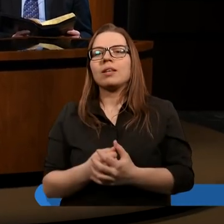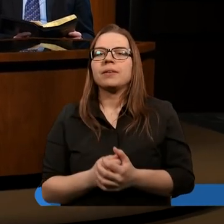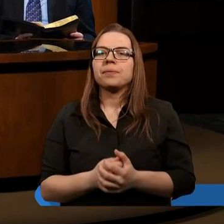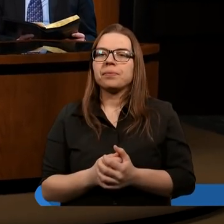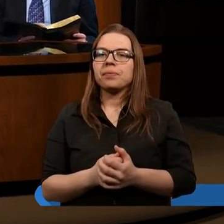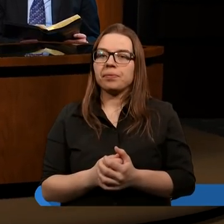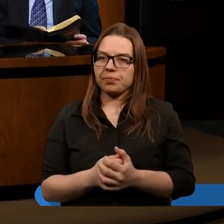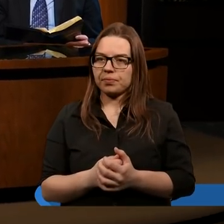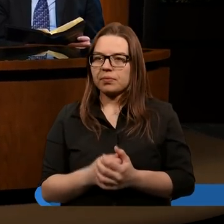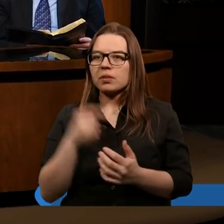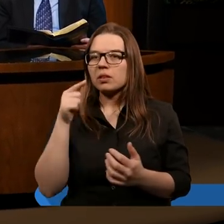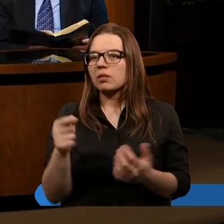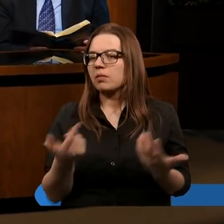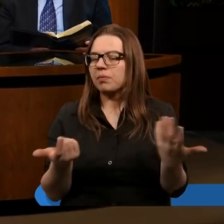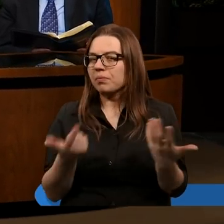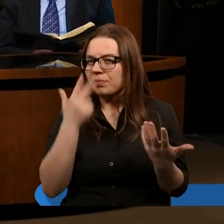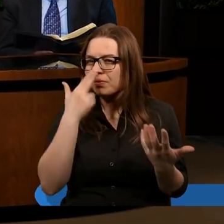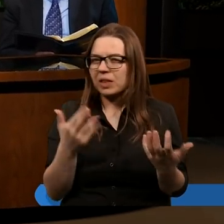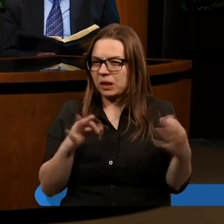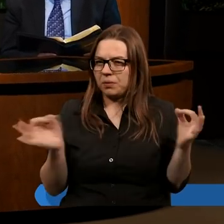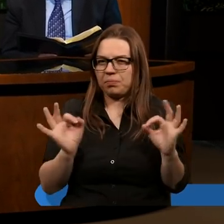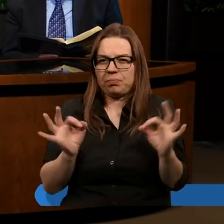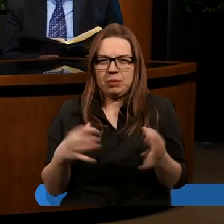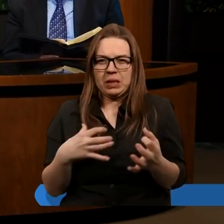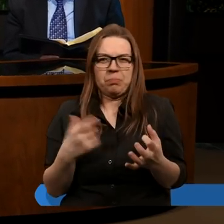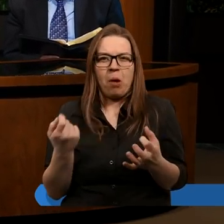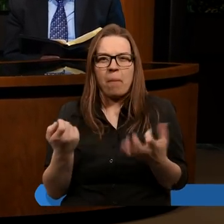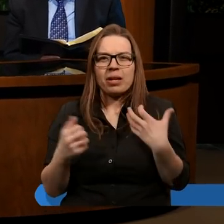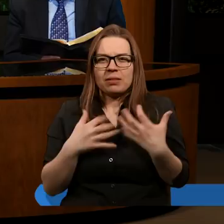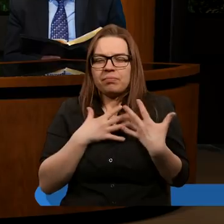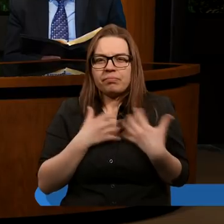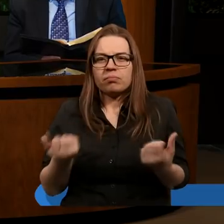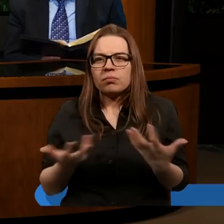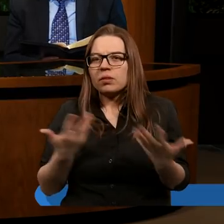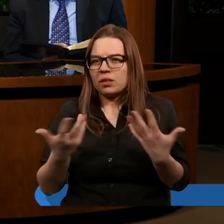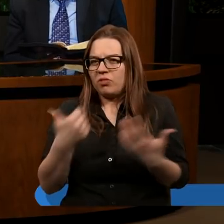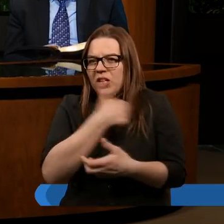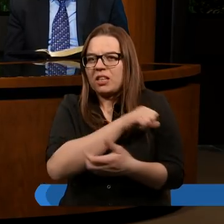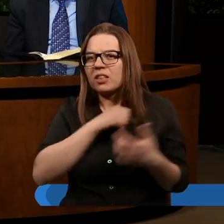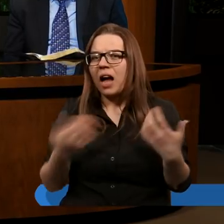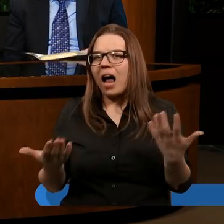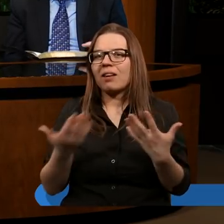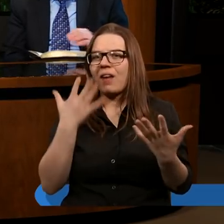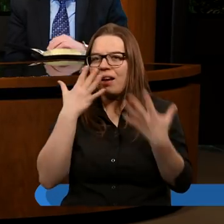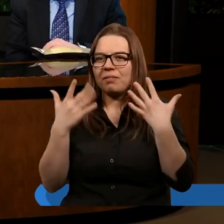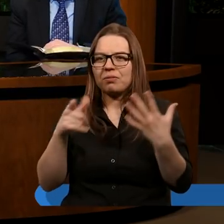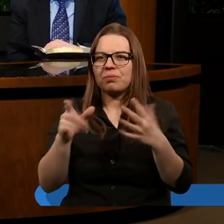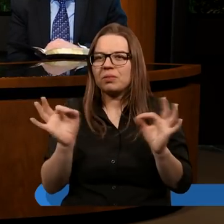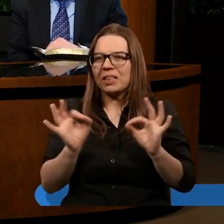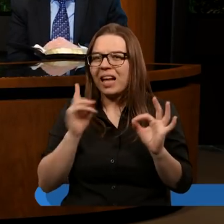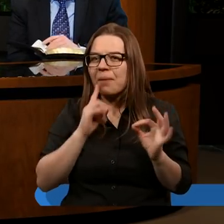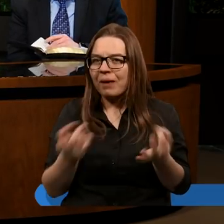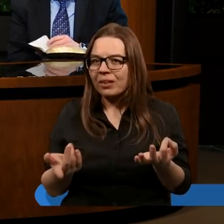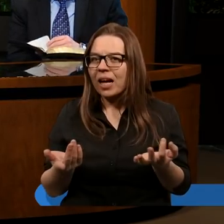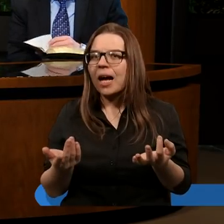A tu już jest boleśniejszy moment historii chrześcijaństwa. Gdzieś od roku setnego, prawda?